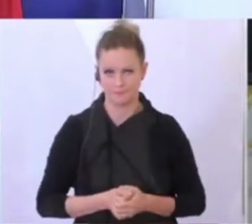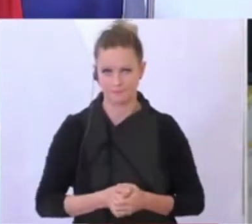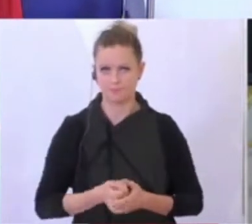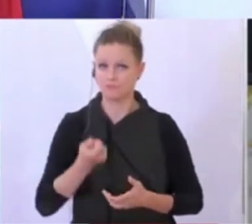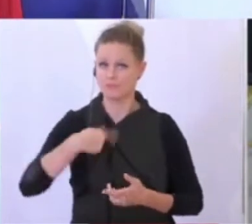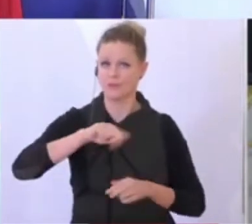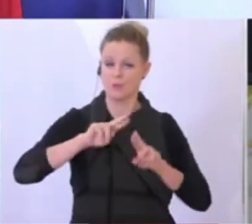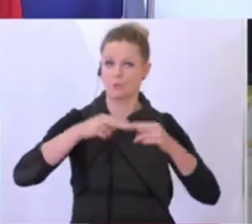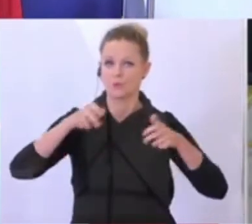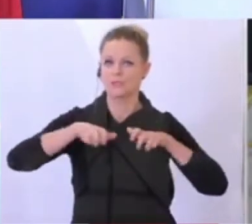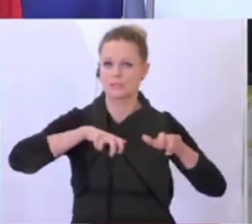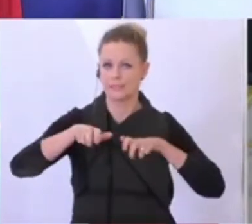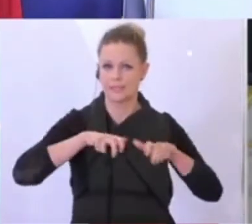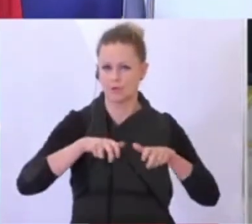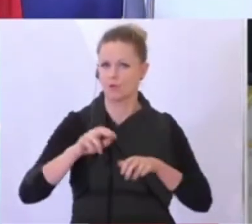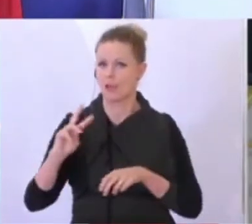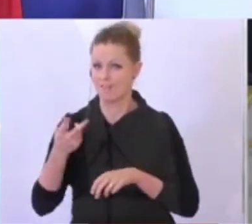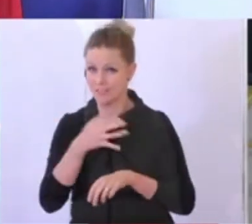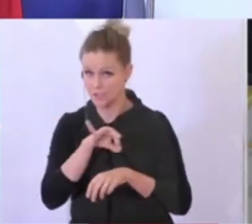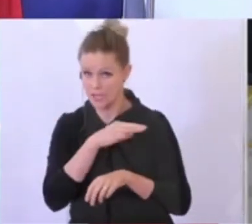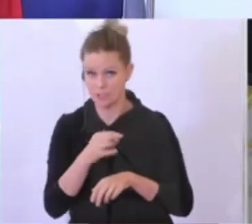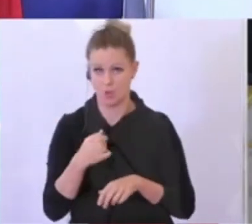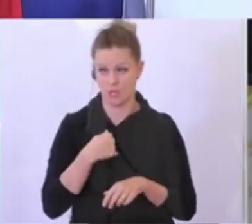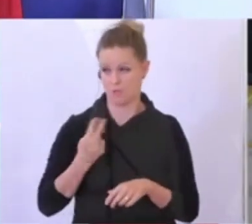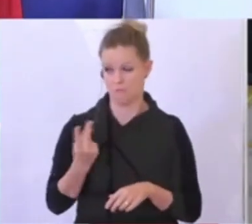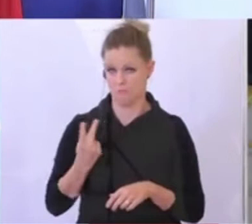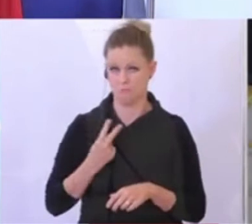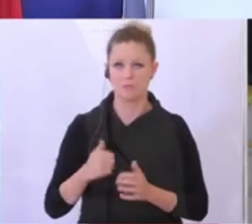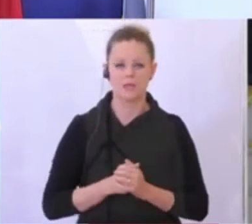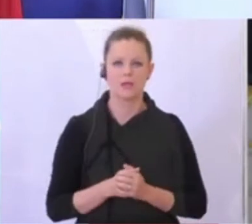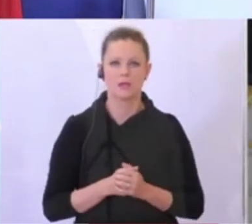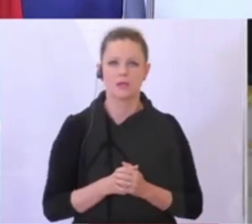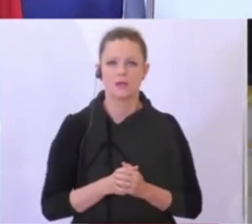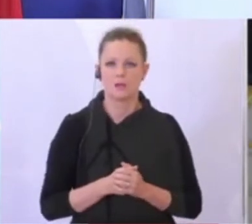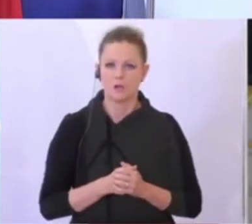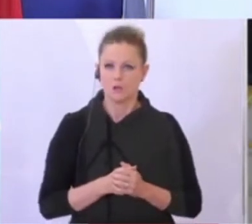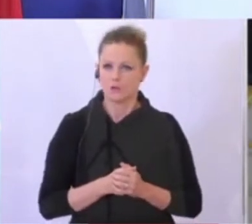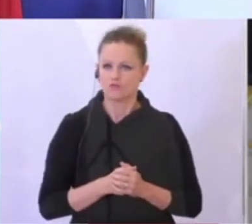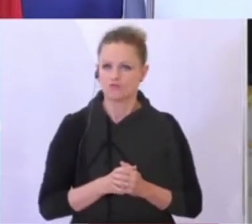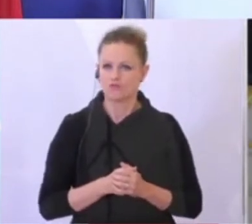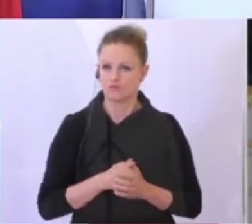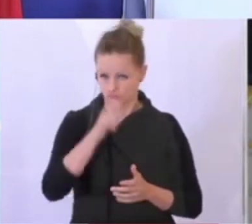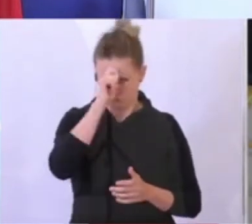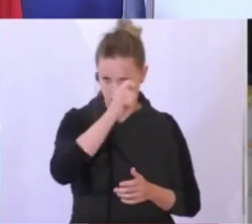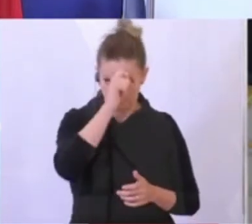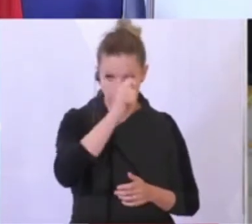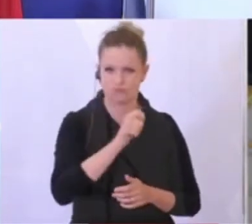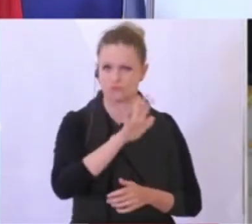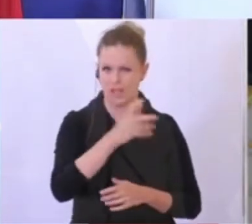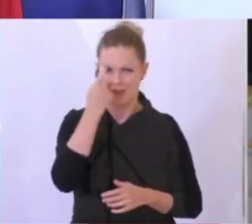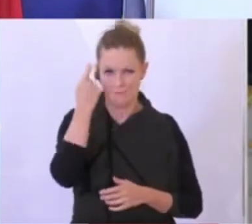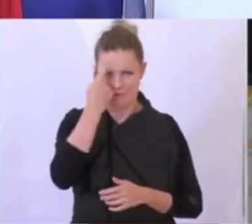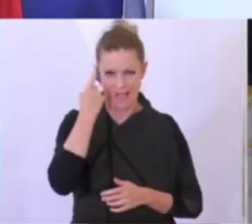haben das als Bundesregierung, der Vizekanzler und ich, zur Kenntnis genommen, wir respektieren das